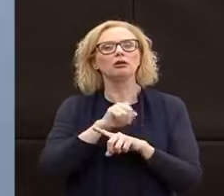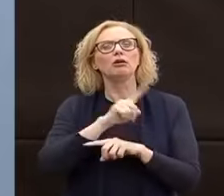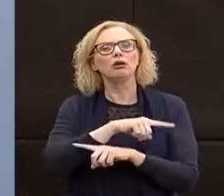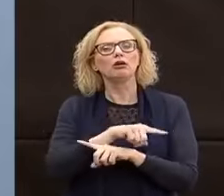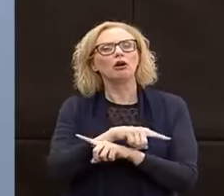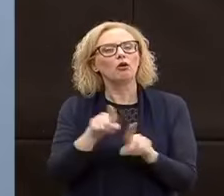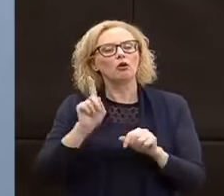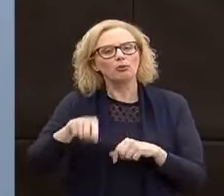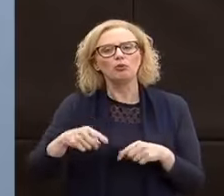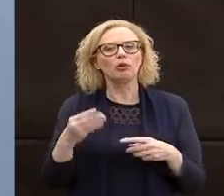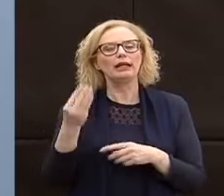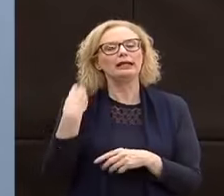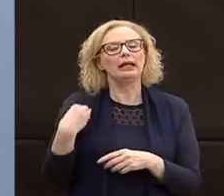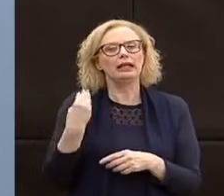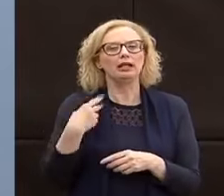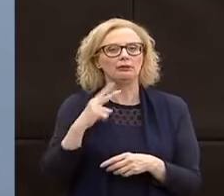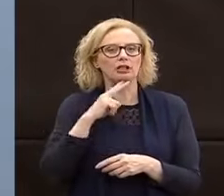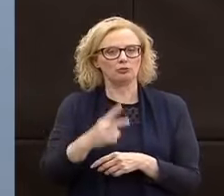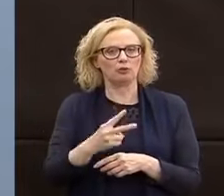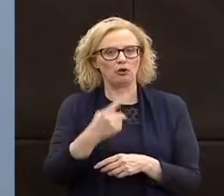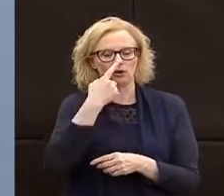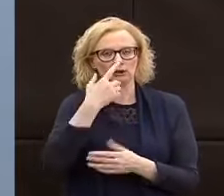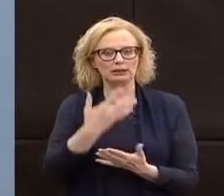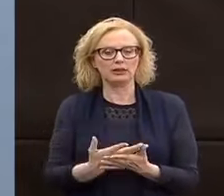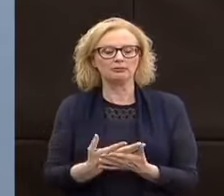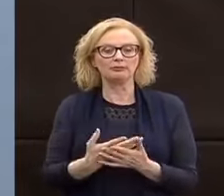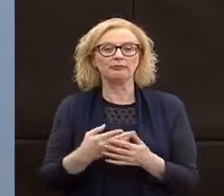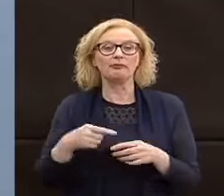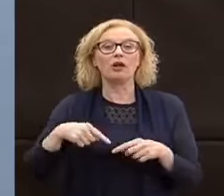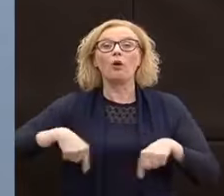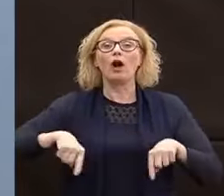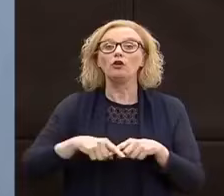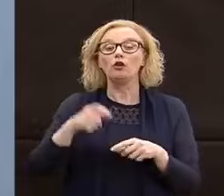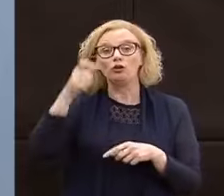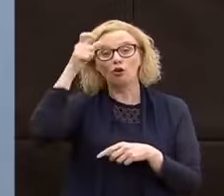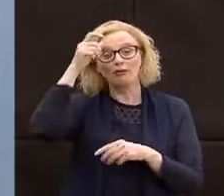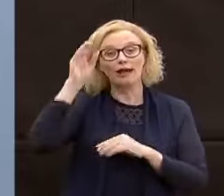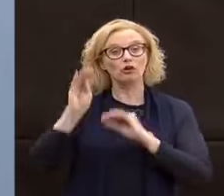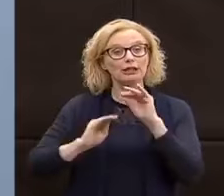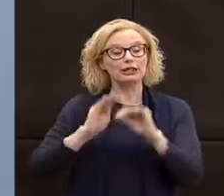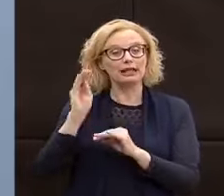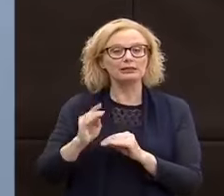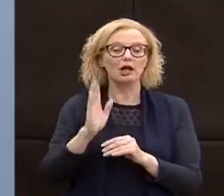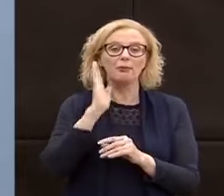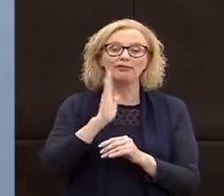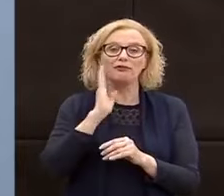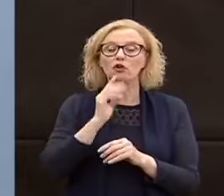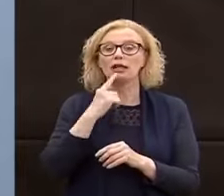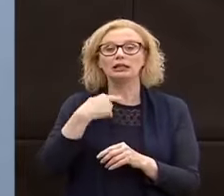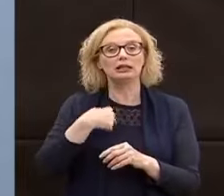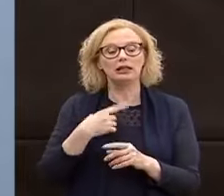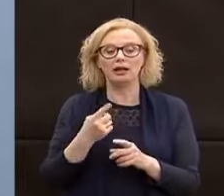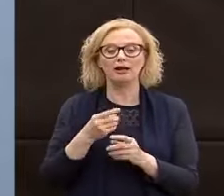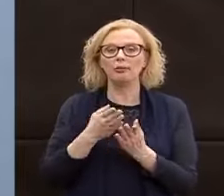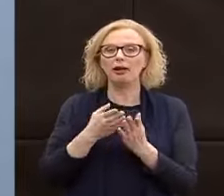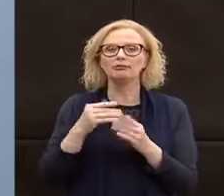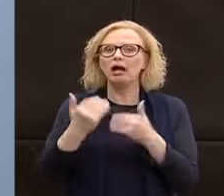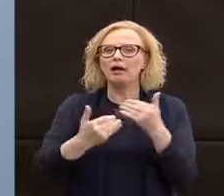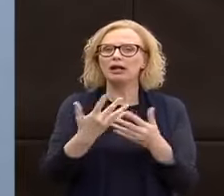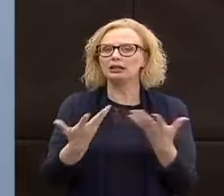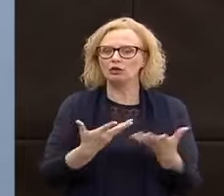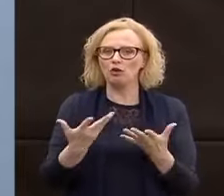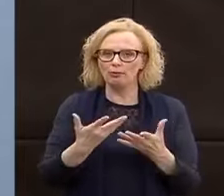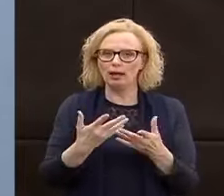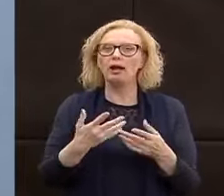le giuste risposte. Ecco, la richiesta che è stata fatta dal governo è questa, dacci una roadmap chiara con le garanzie